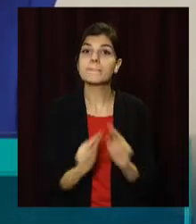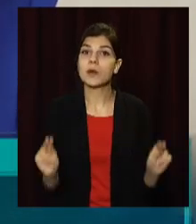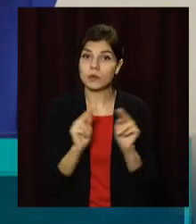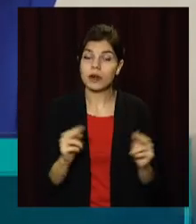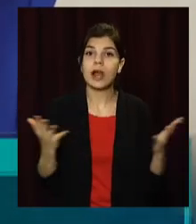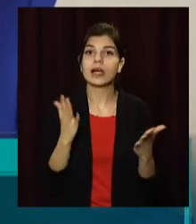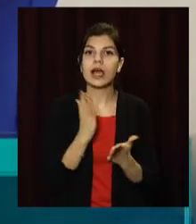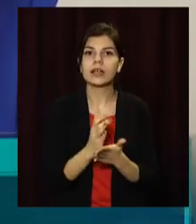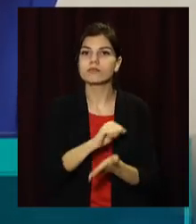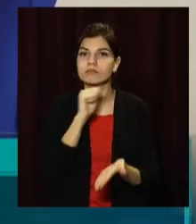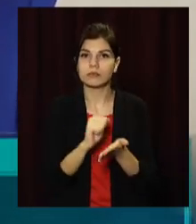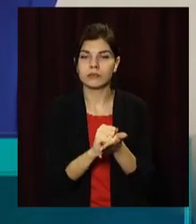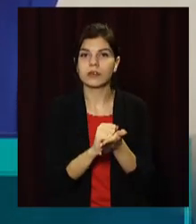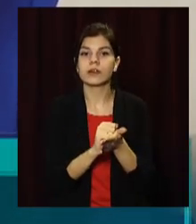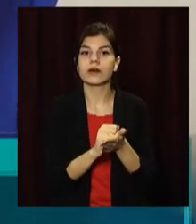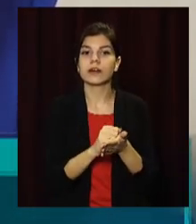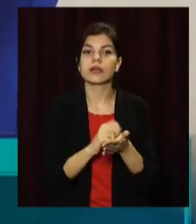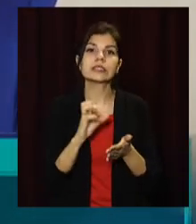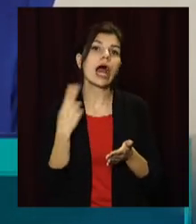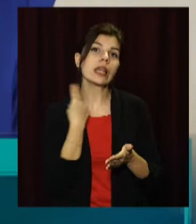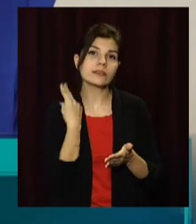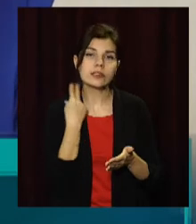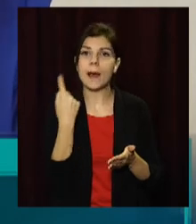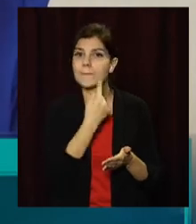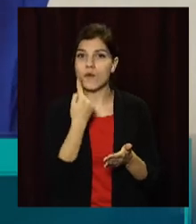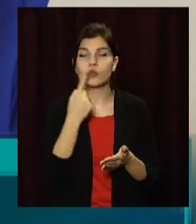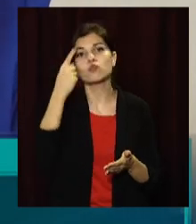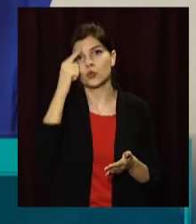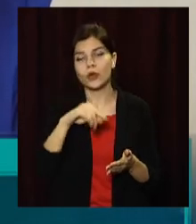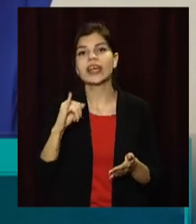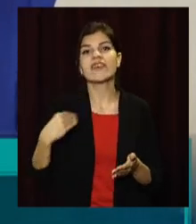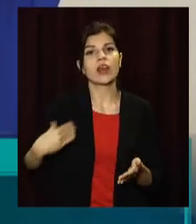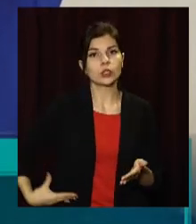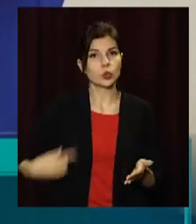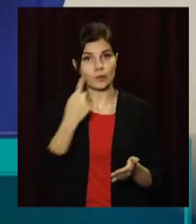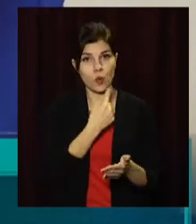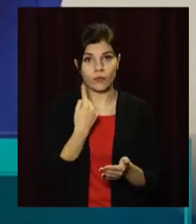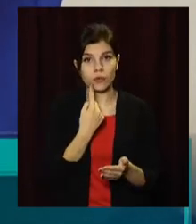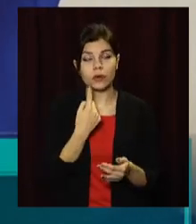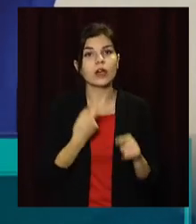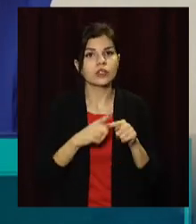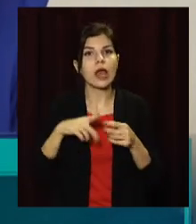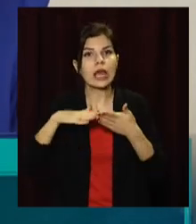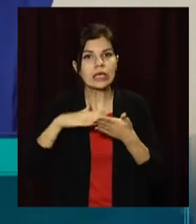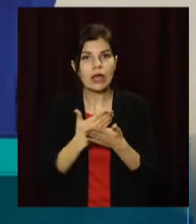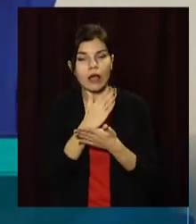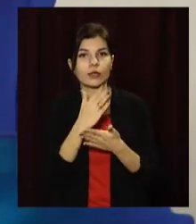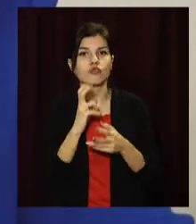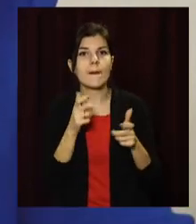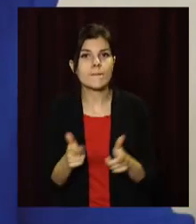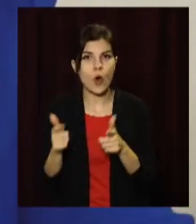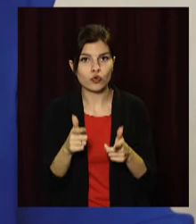які мають сертифікат БІ-2 з англійською, а ще ми викладаємо французьку мову. Тобто це якість підготовки.